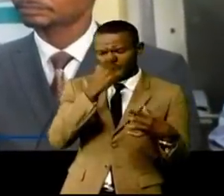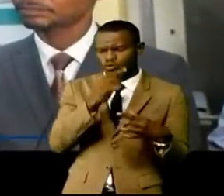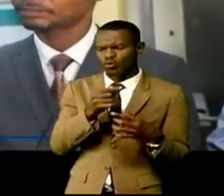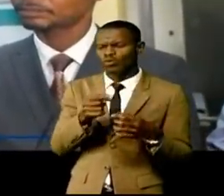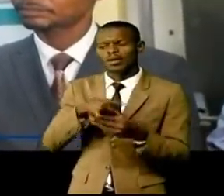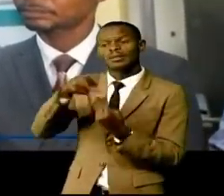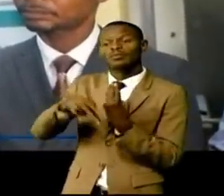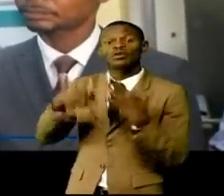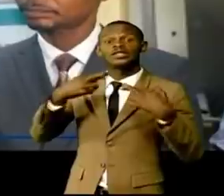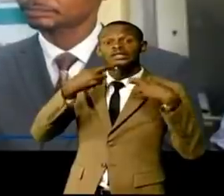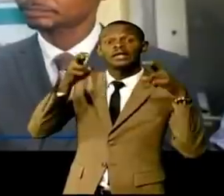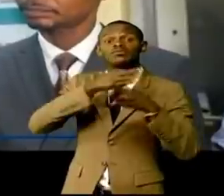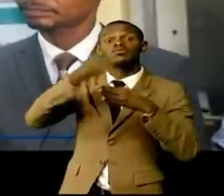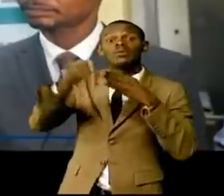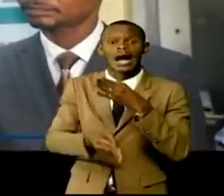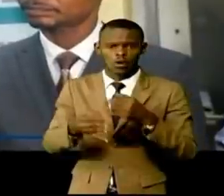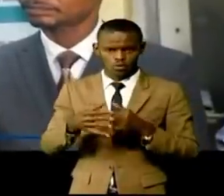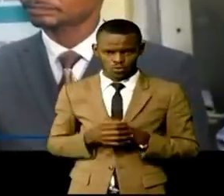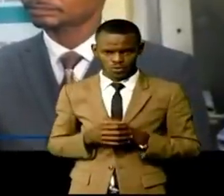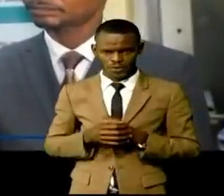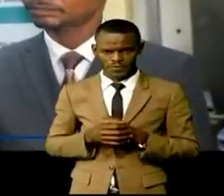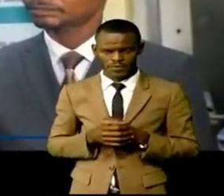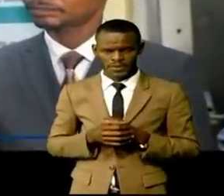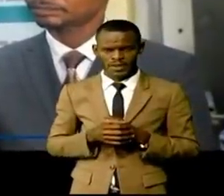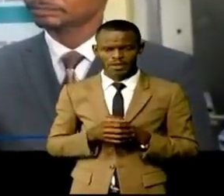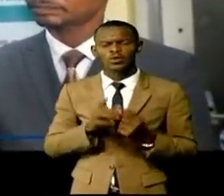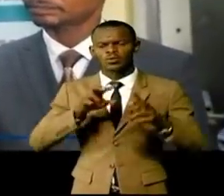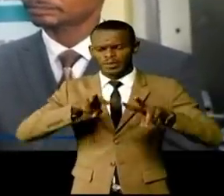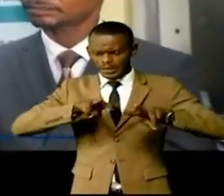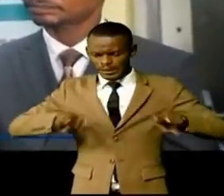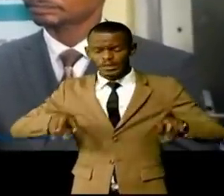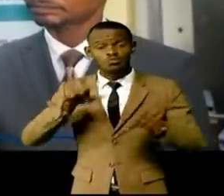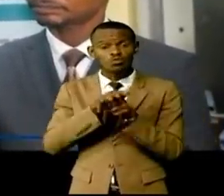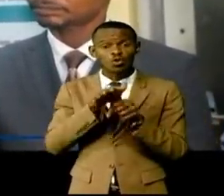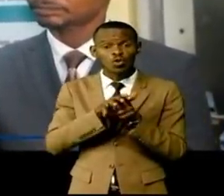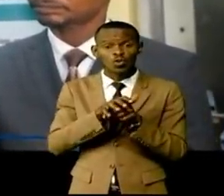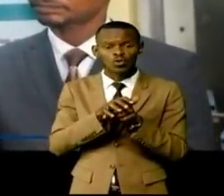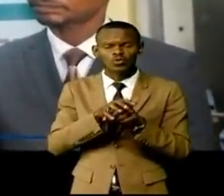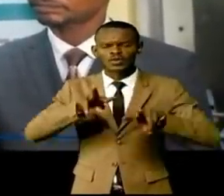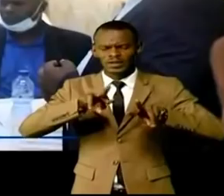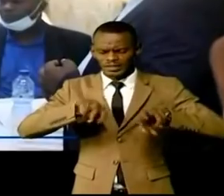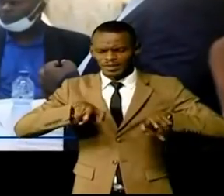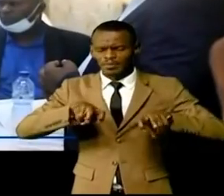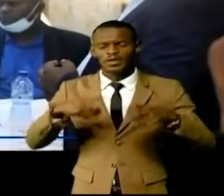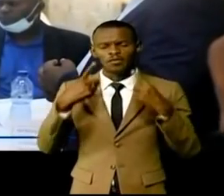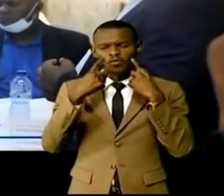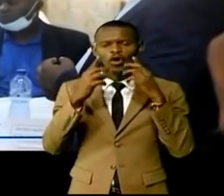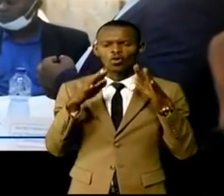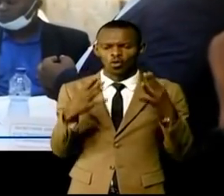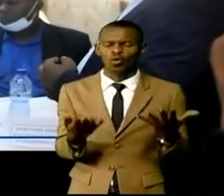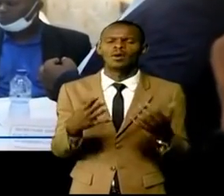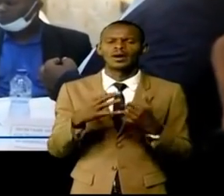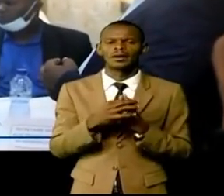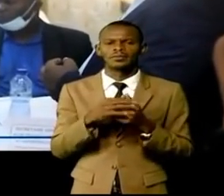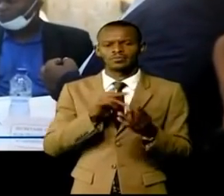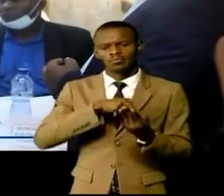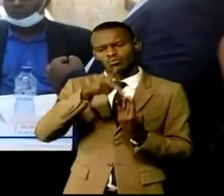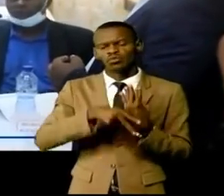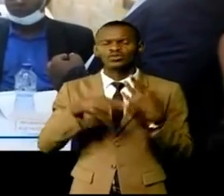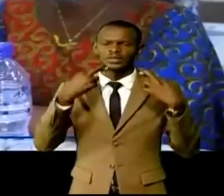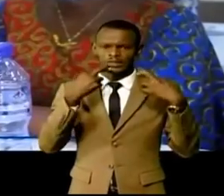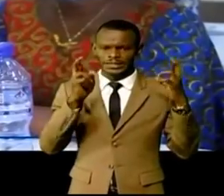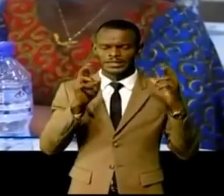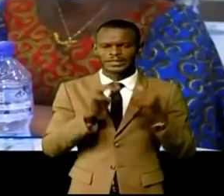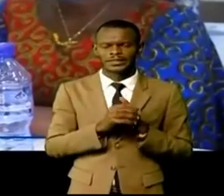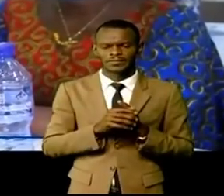acquis qui pourront faire que dans la phase 2 du projet prise, nous aurons accéléré et aller plus de l'avant. Prise est un projet du gouvernement